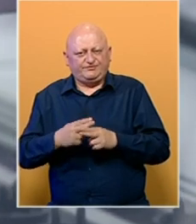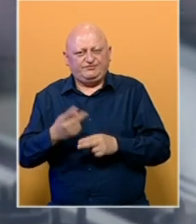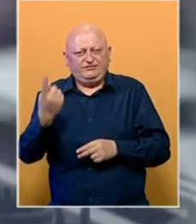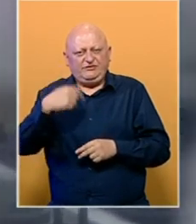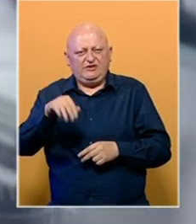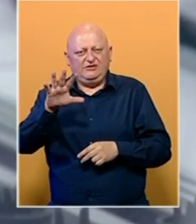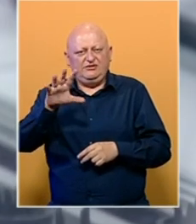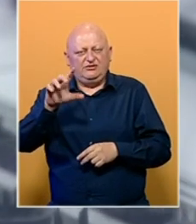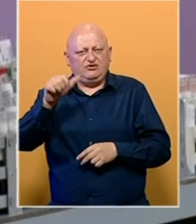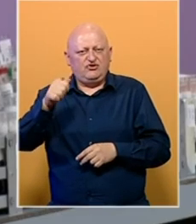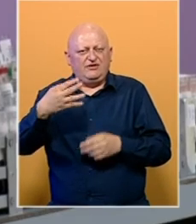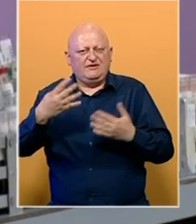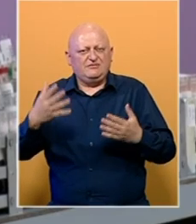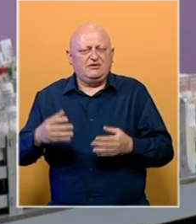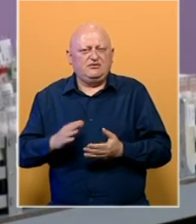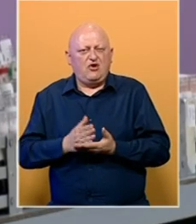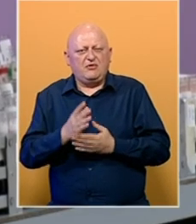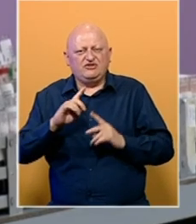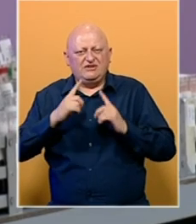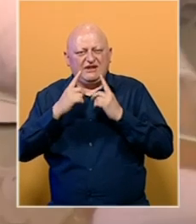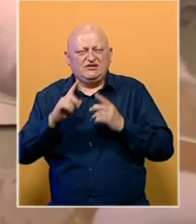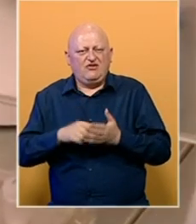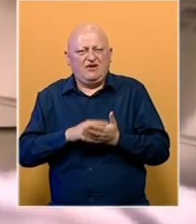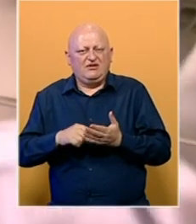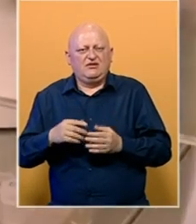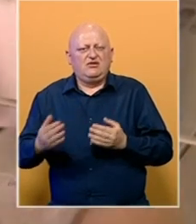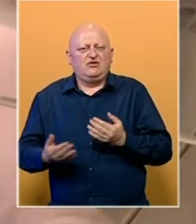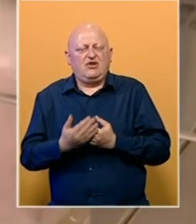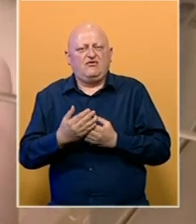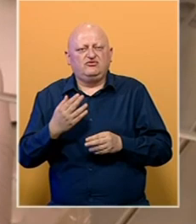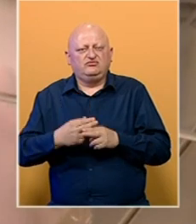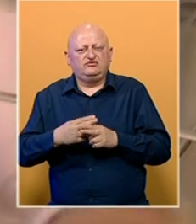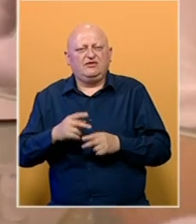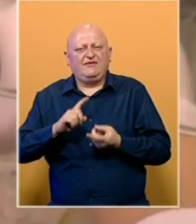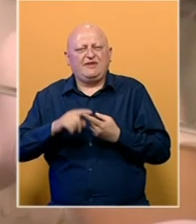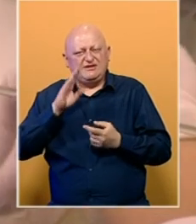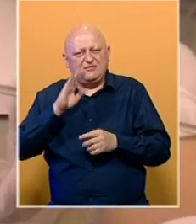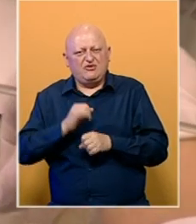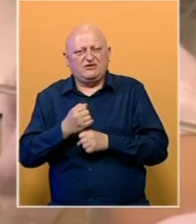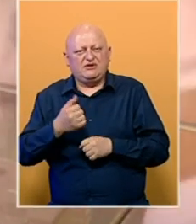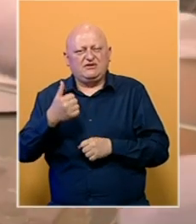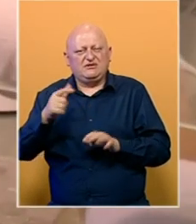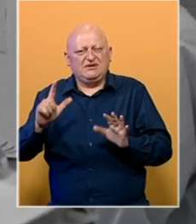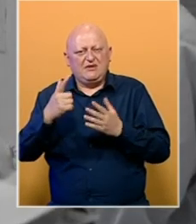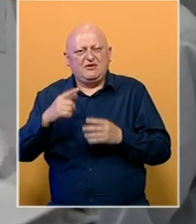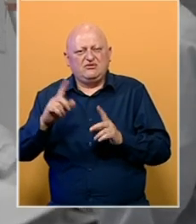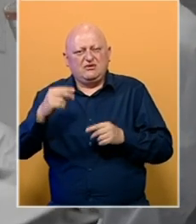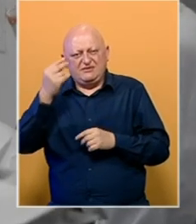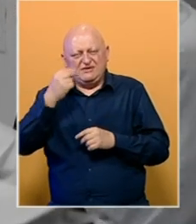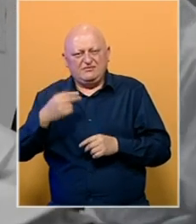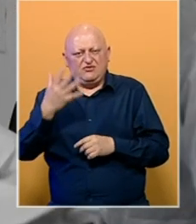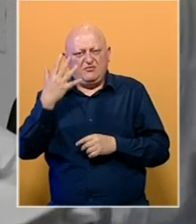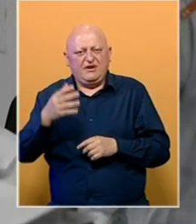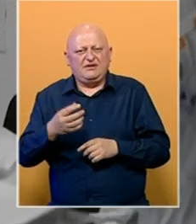zaraze od 1195 obrađenih testova. Od toga je najviše novo zaraženih u Federaciji Bosni i Hercegovine 17, u